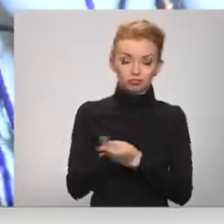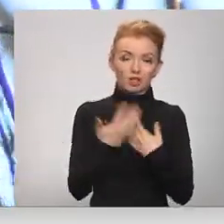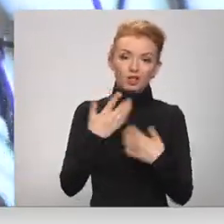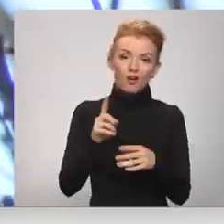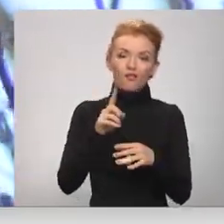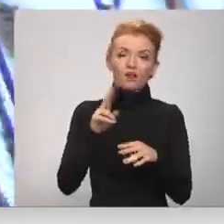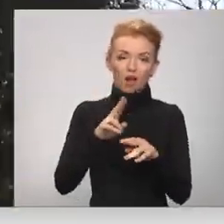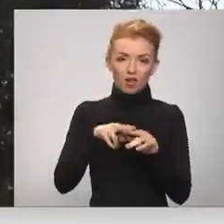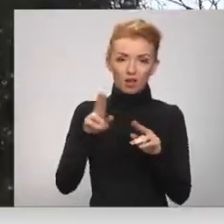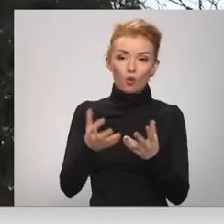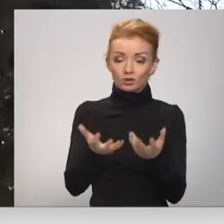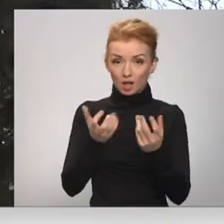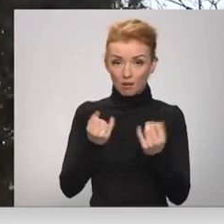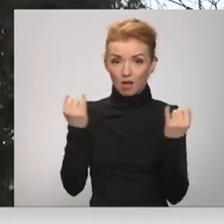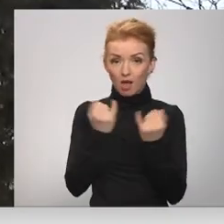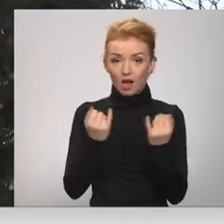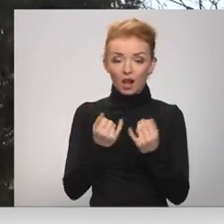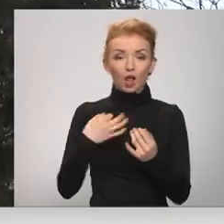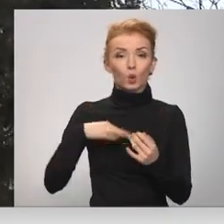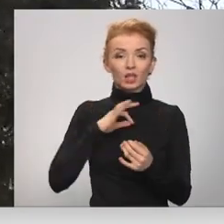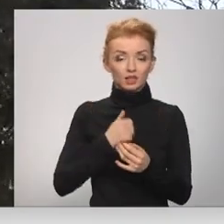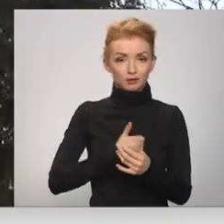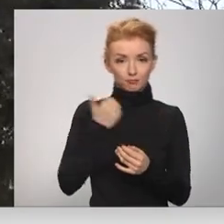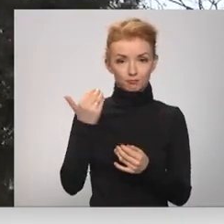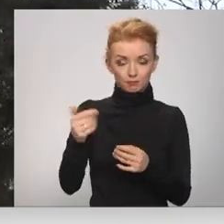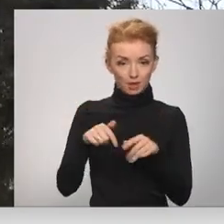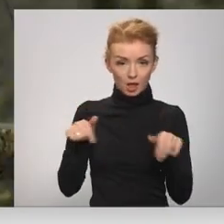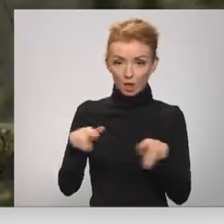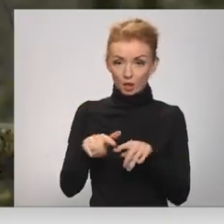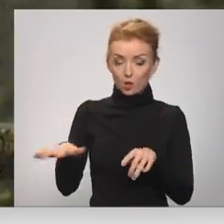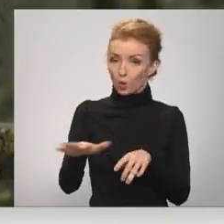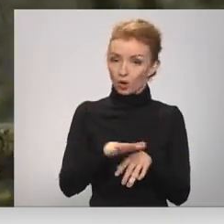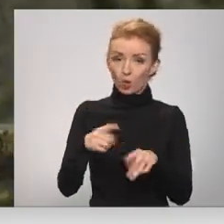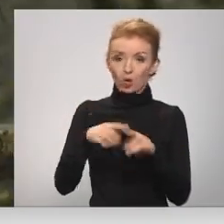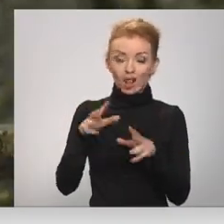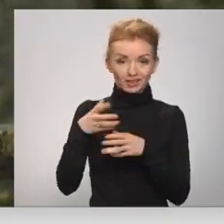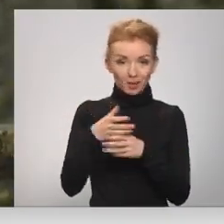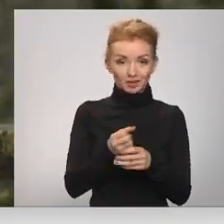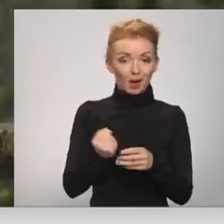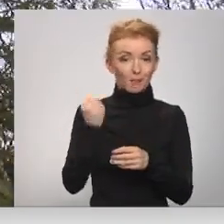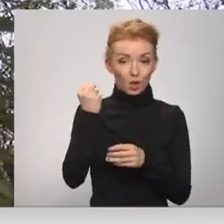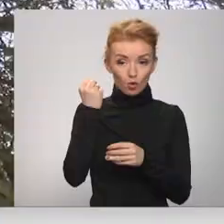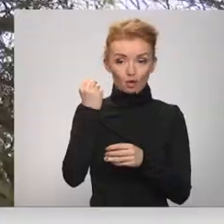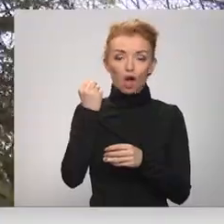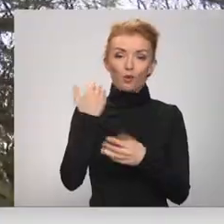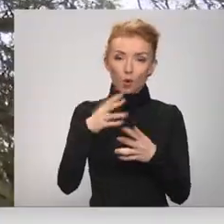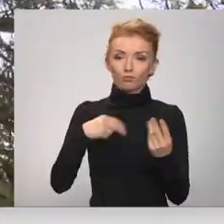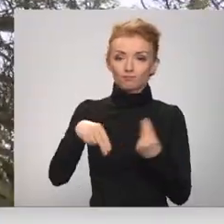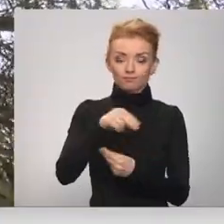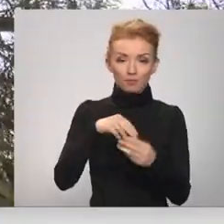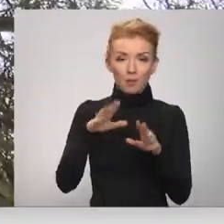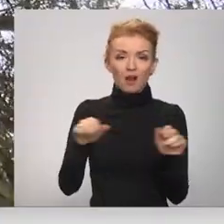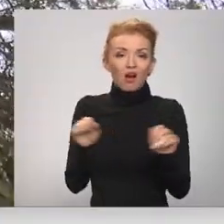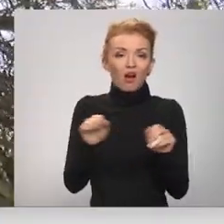institūciju atzinums, eglēs atrodas juridiskai personai piedrošā teritorijā, un, lai mazi nātu apdraudējumu, rīt pārunas parpēc